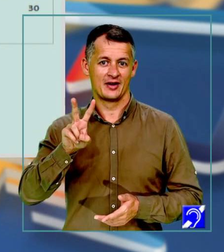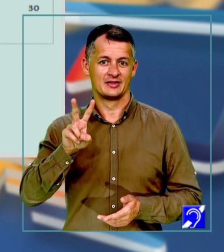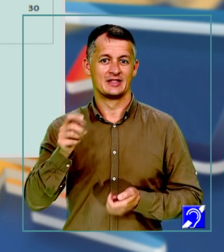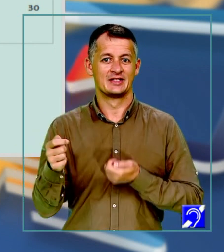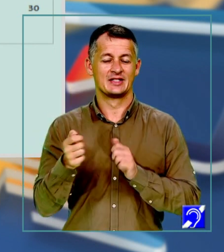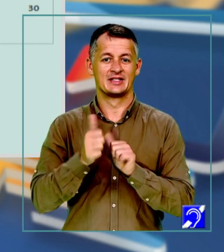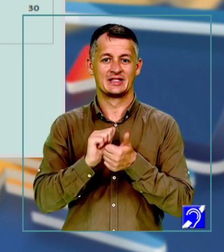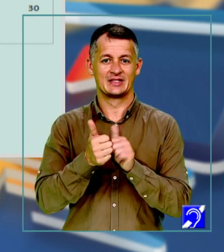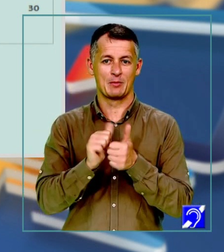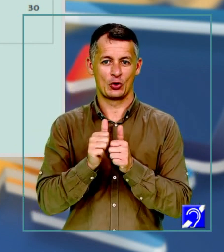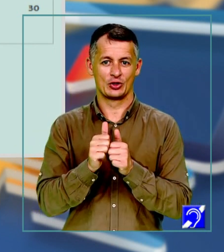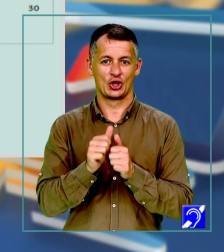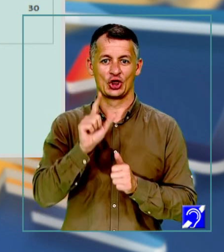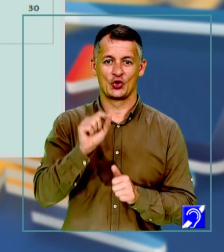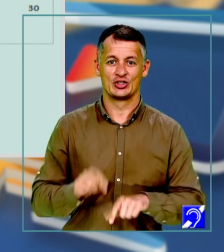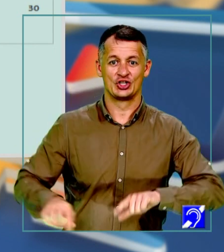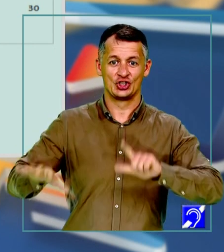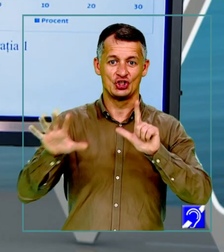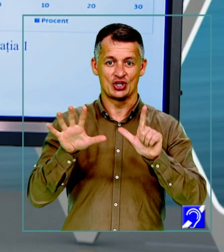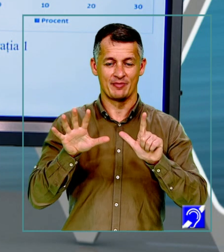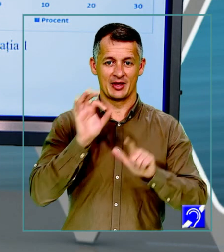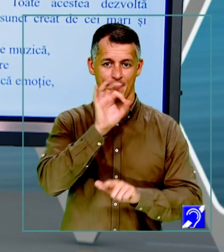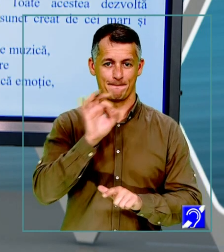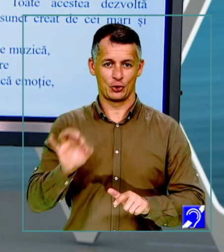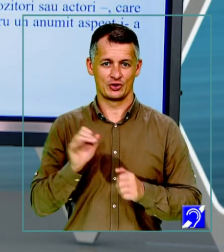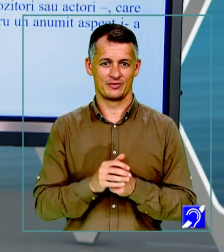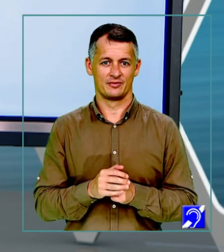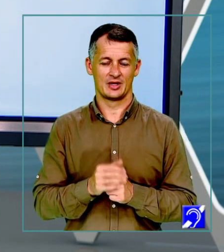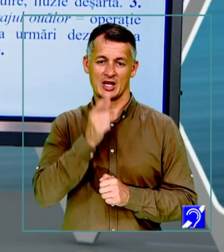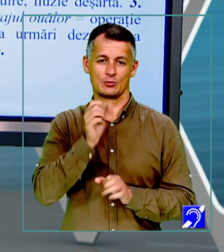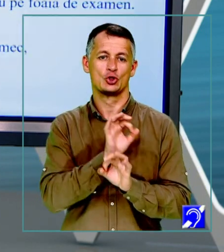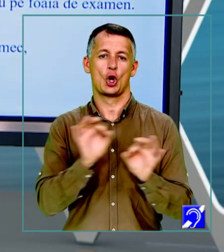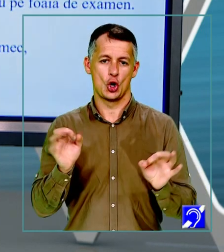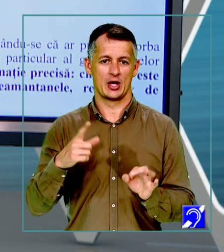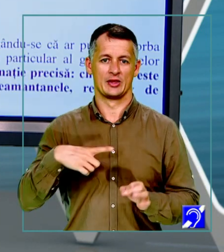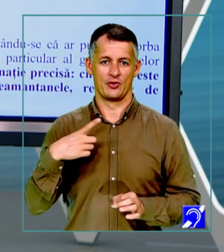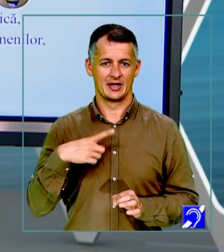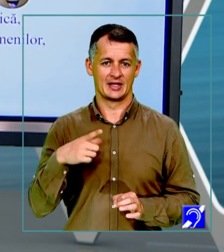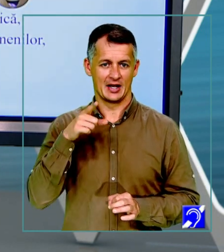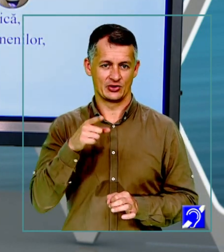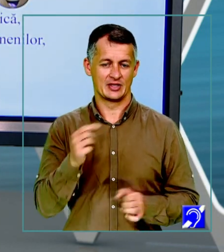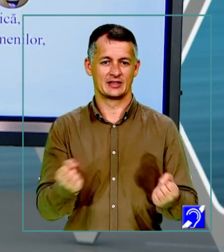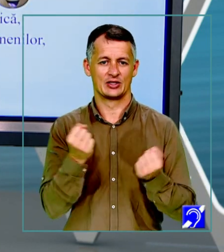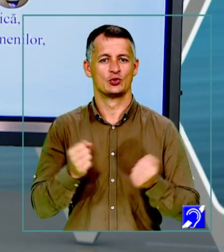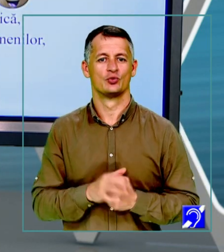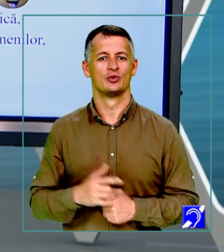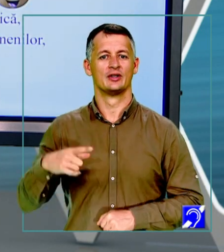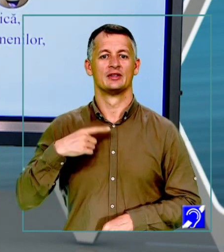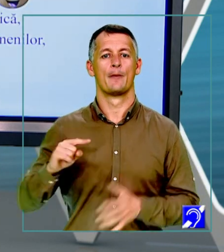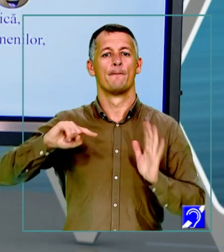cu 27 de procente. Și atunci, răspunsul corect la acest exercițiu este